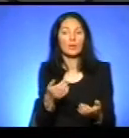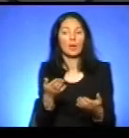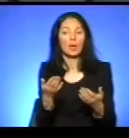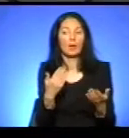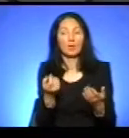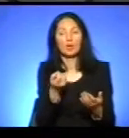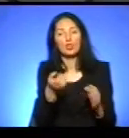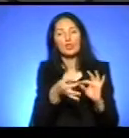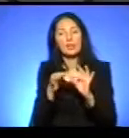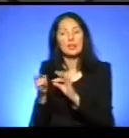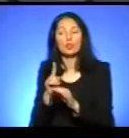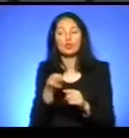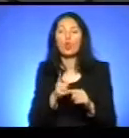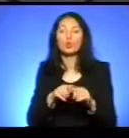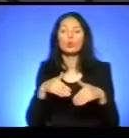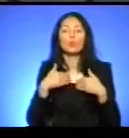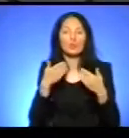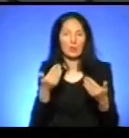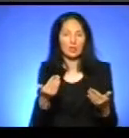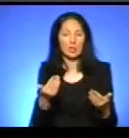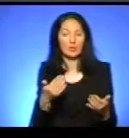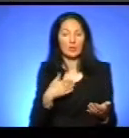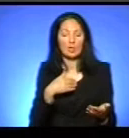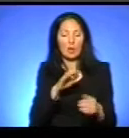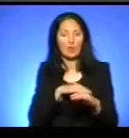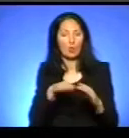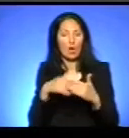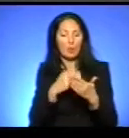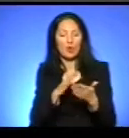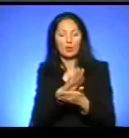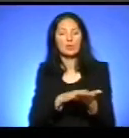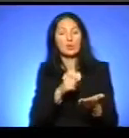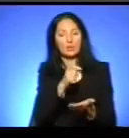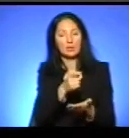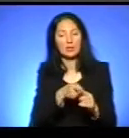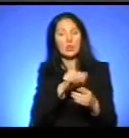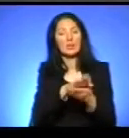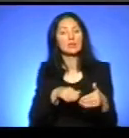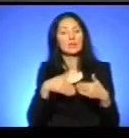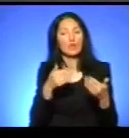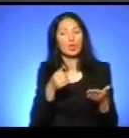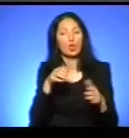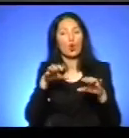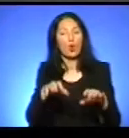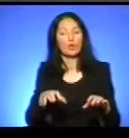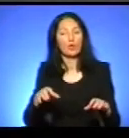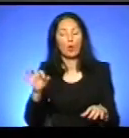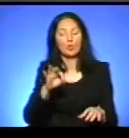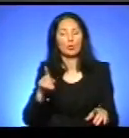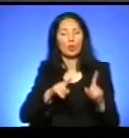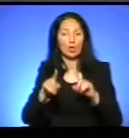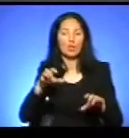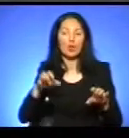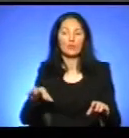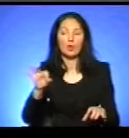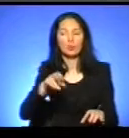трошки детальніше, що у цьому зверненні? От я в руках тримаю це звернення, це є звернення до голови обласної ради і голови обласної